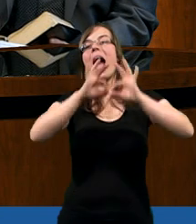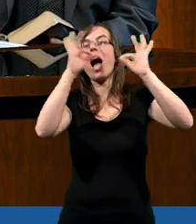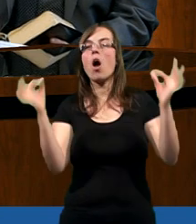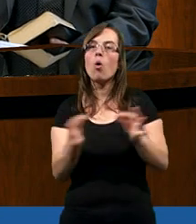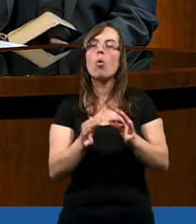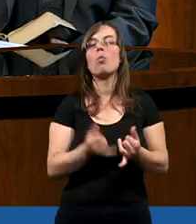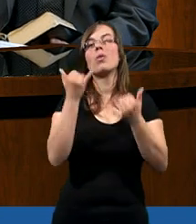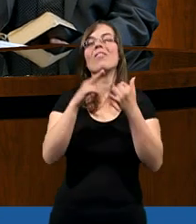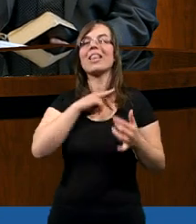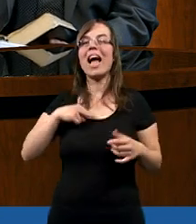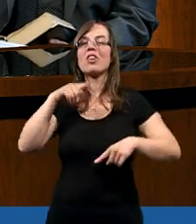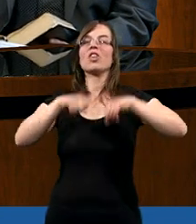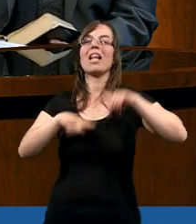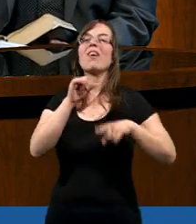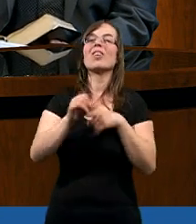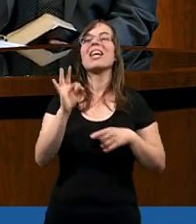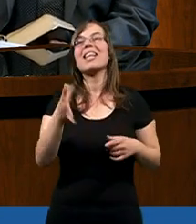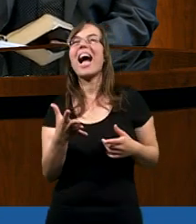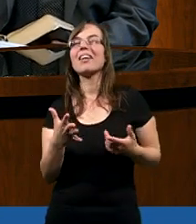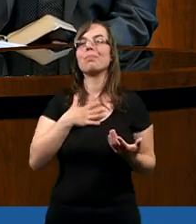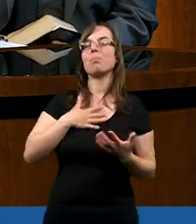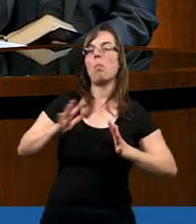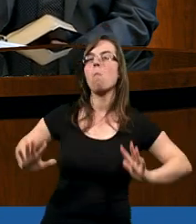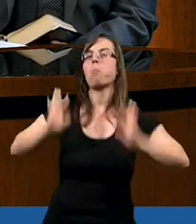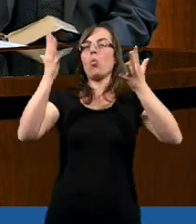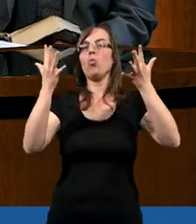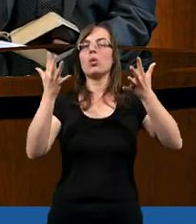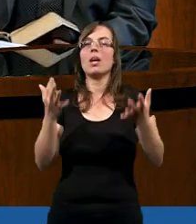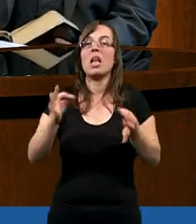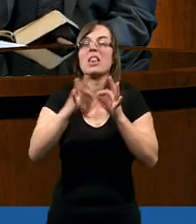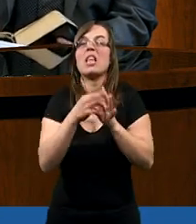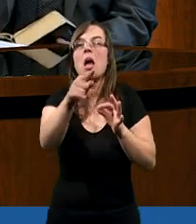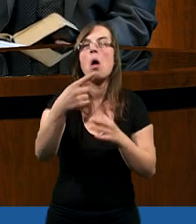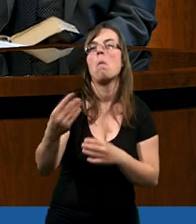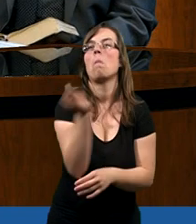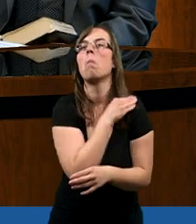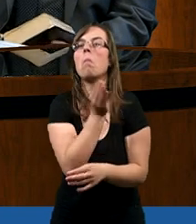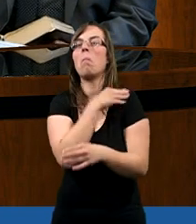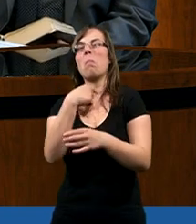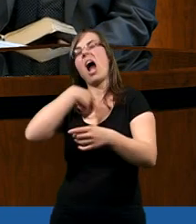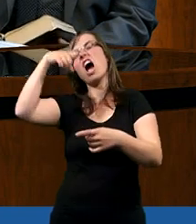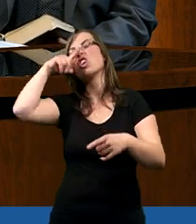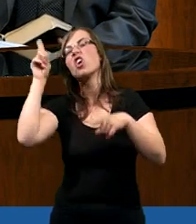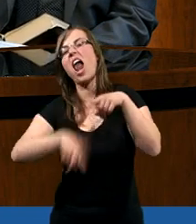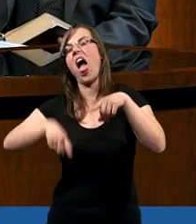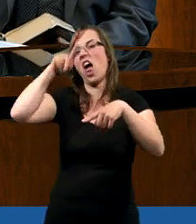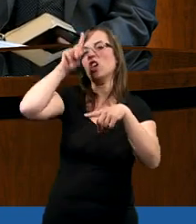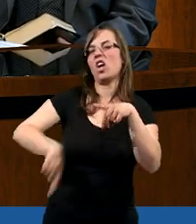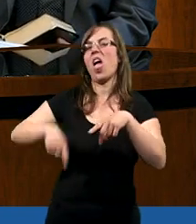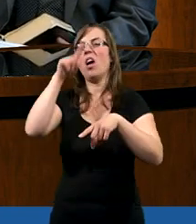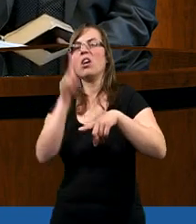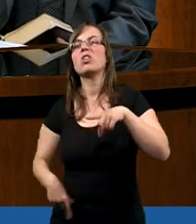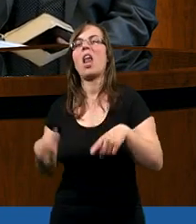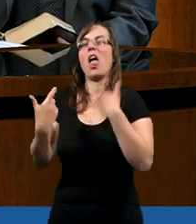ogół, w naszej naturze jest taki bunt, gdy ktoś nam przypomina o rzeczach,